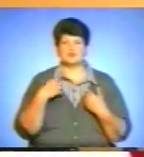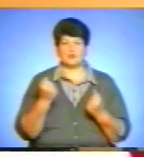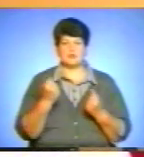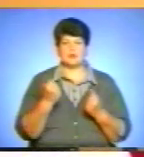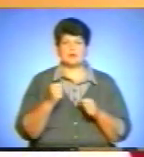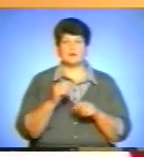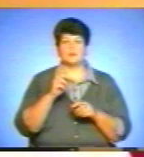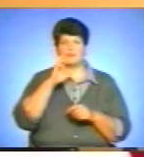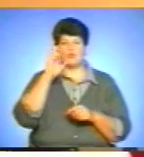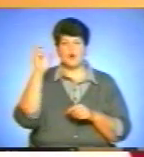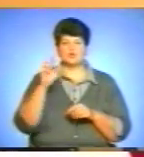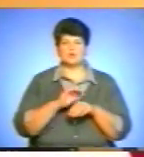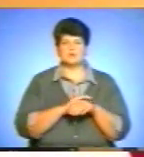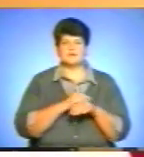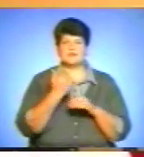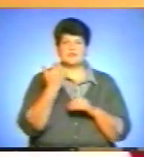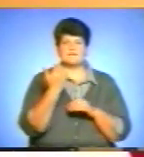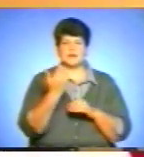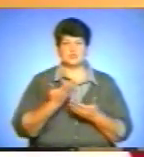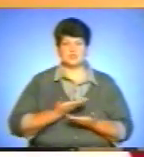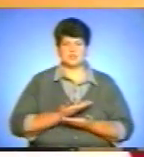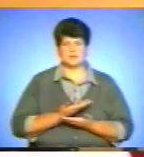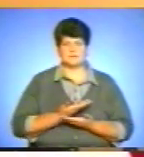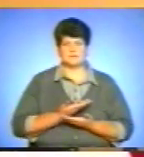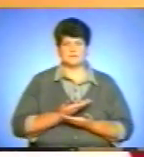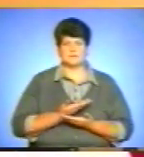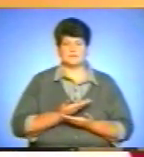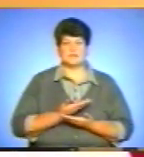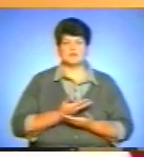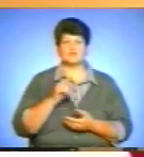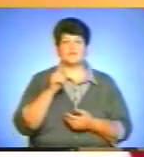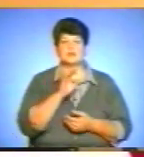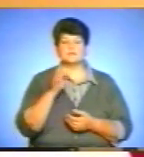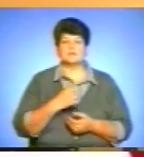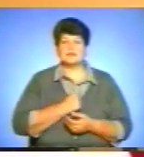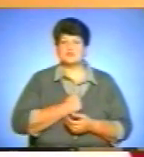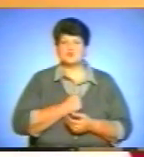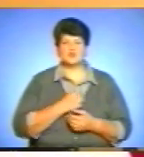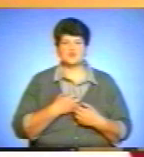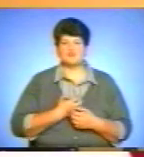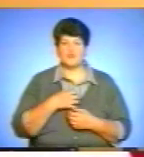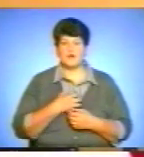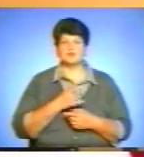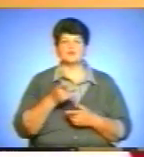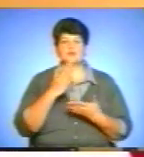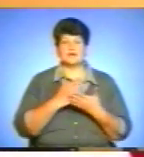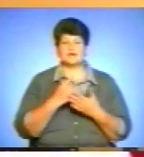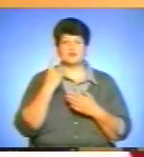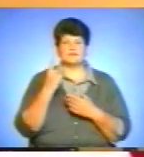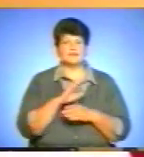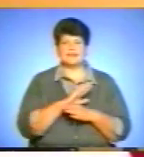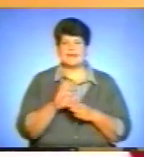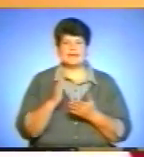благословення на ваше життя. Щоби ви не сумували, що ви є одинокі, бо ви на правду не є